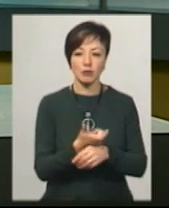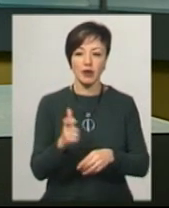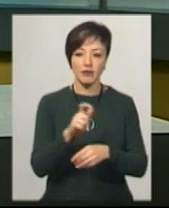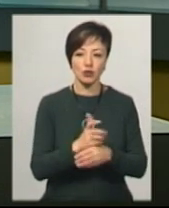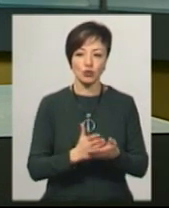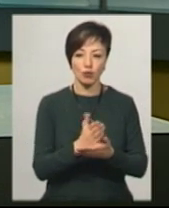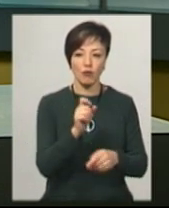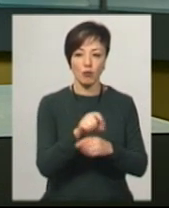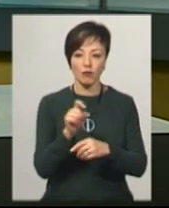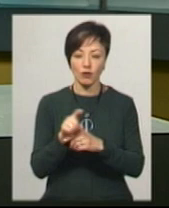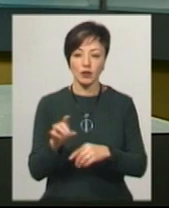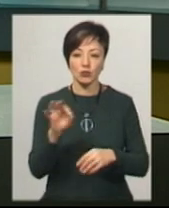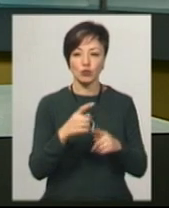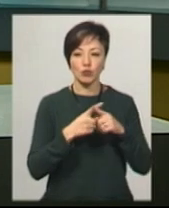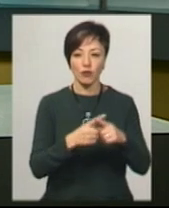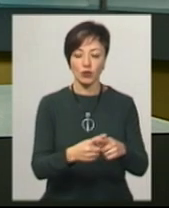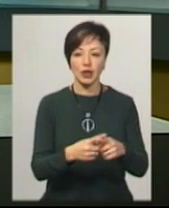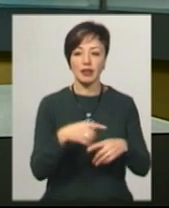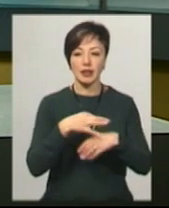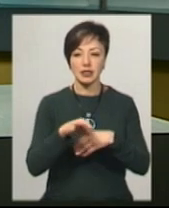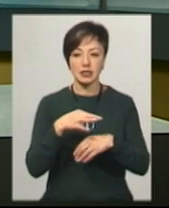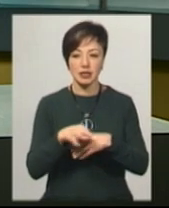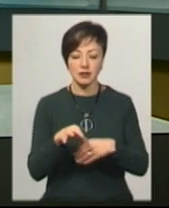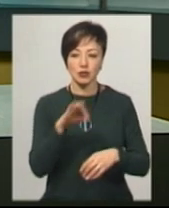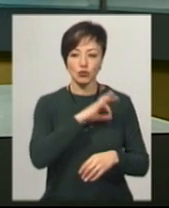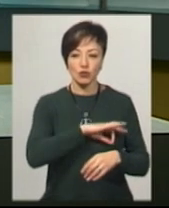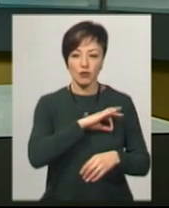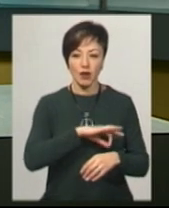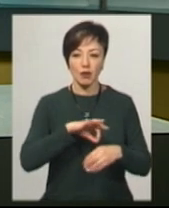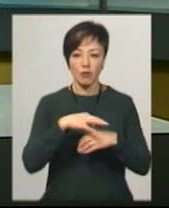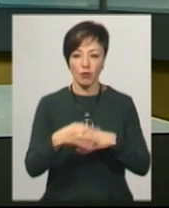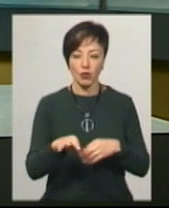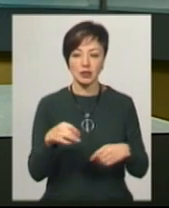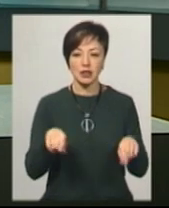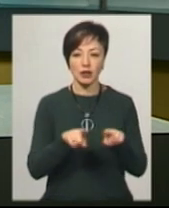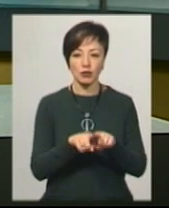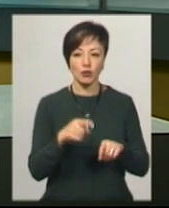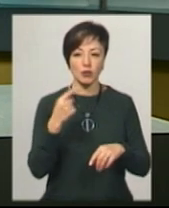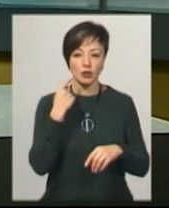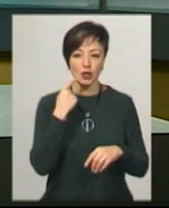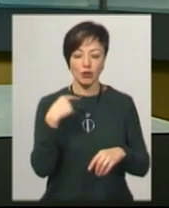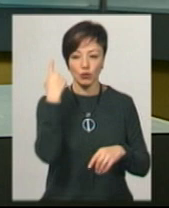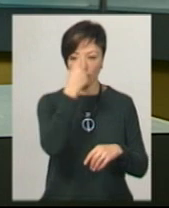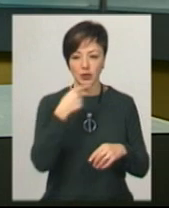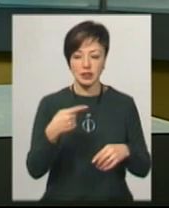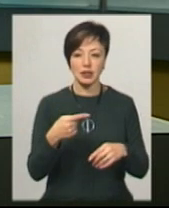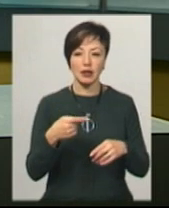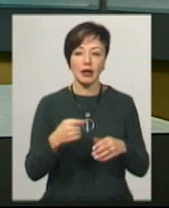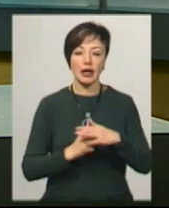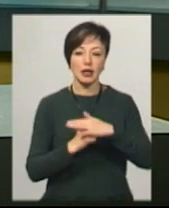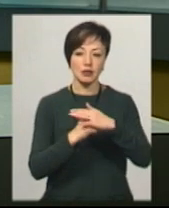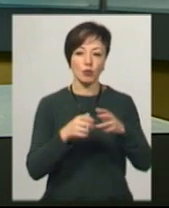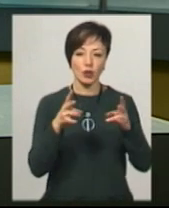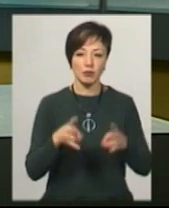службових повноважень, що супроводжувалося насильством, застосуванням болісних і таких, що ображають особисту гідність потерпілого діями.